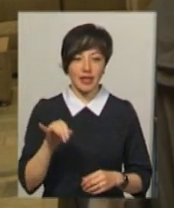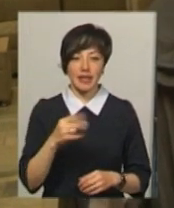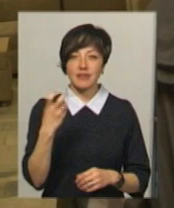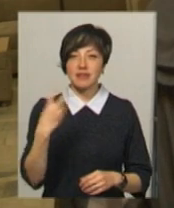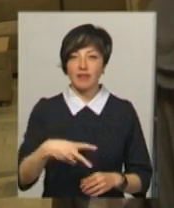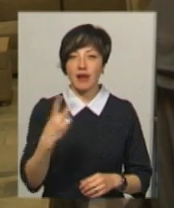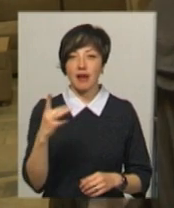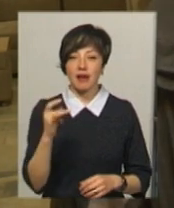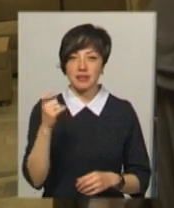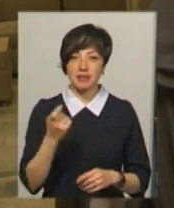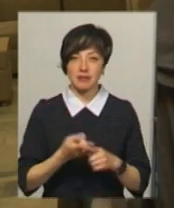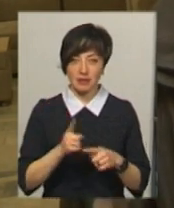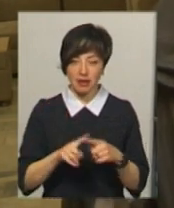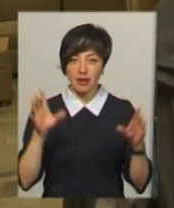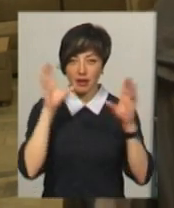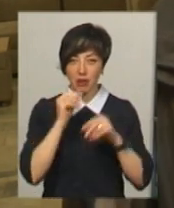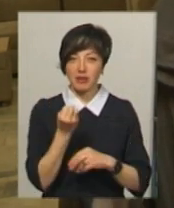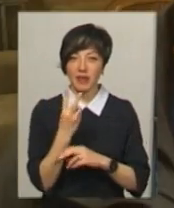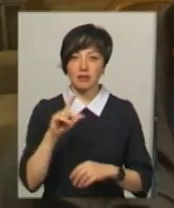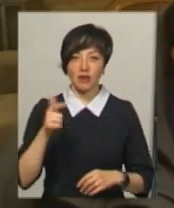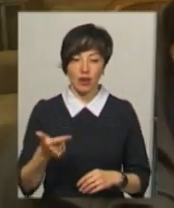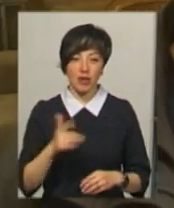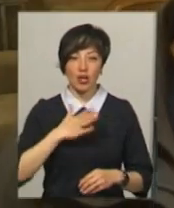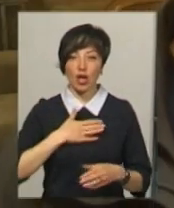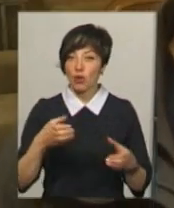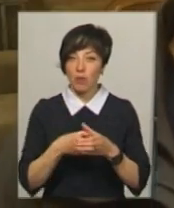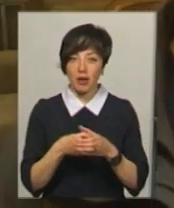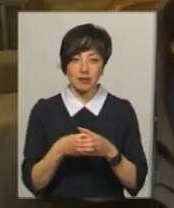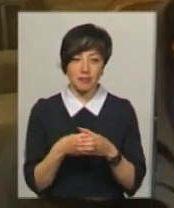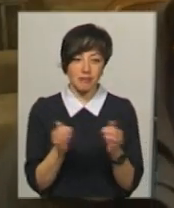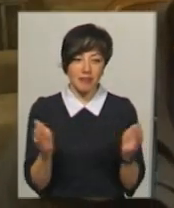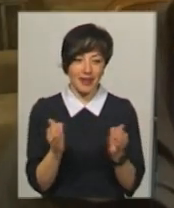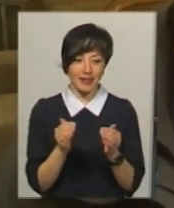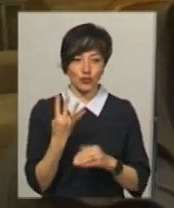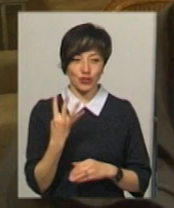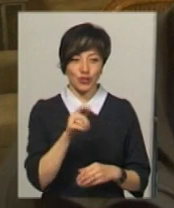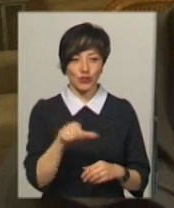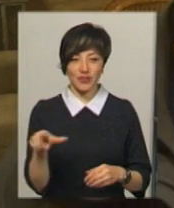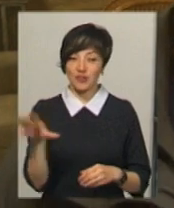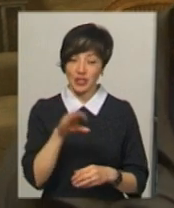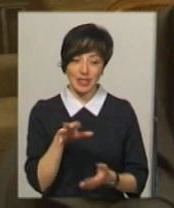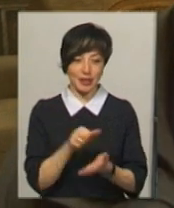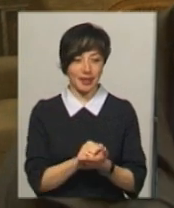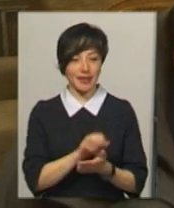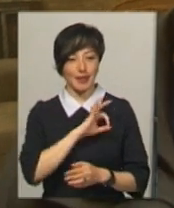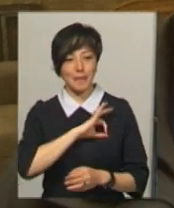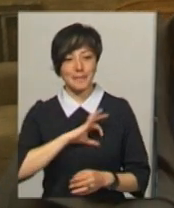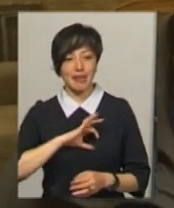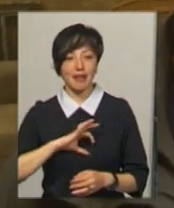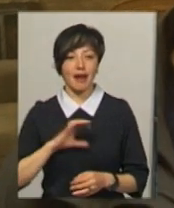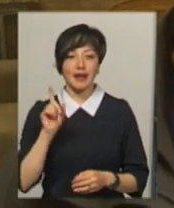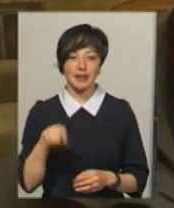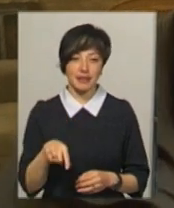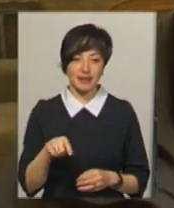222 рази вирвав цю гірю 12-кілограмову. Наша команда приїхала маленьким складом, 4 чоловіка, і всі взяли медалі,